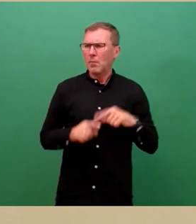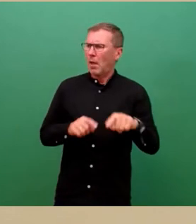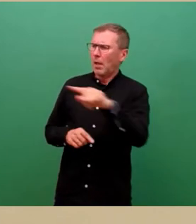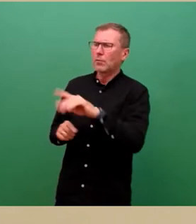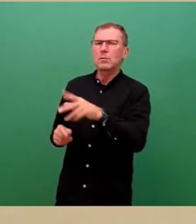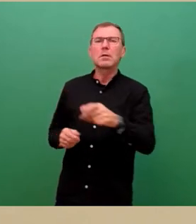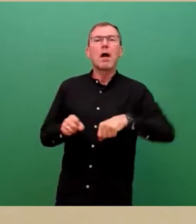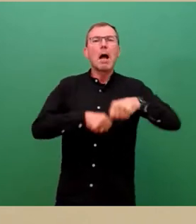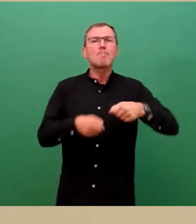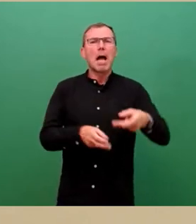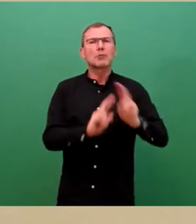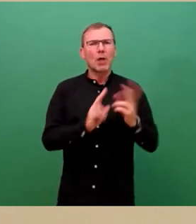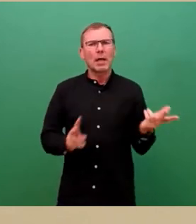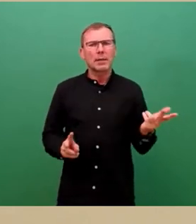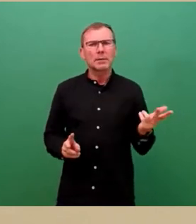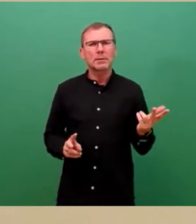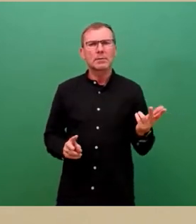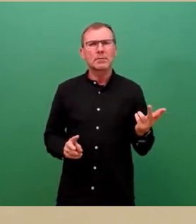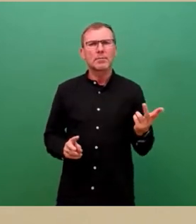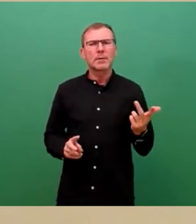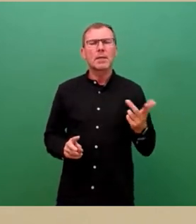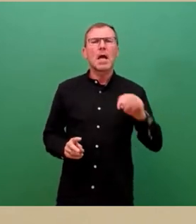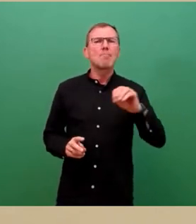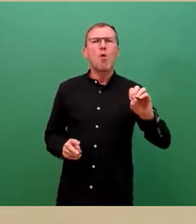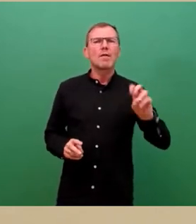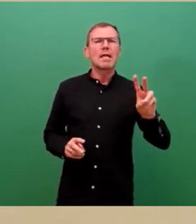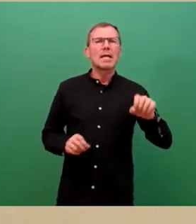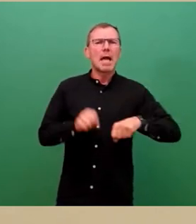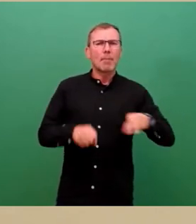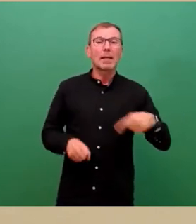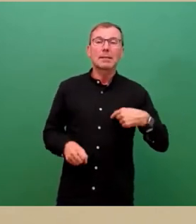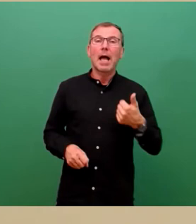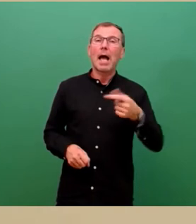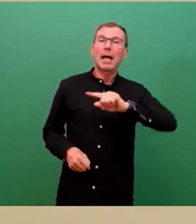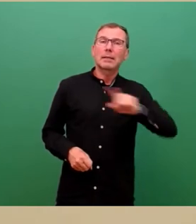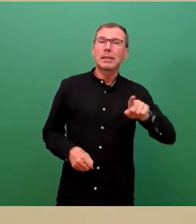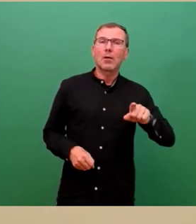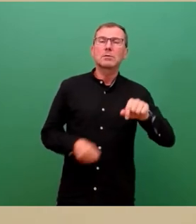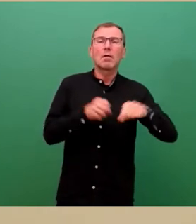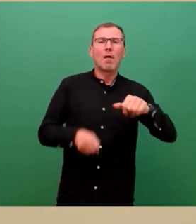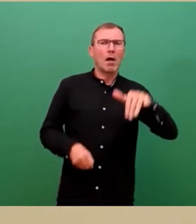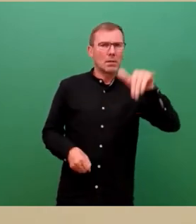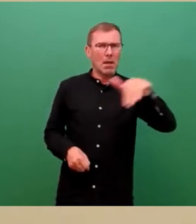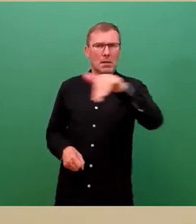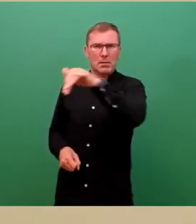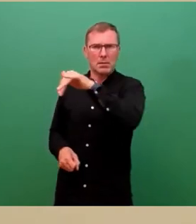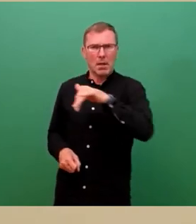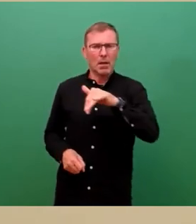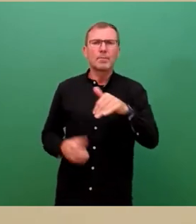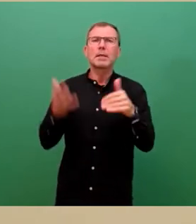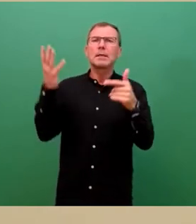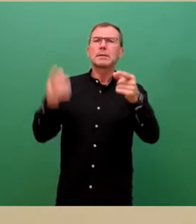-Sharing-System, Mobi-Bike sei noch gesagt. Wir haben 1.000 verfügbare Fahrräder im Moment. Es gibt 7.000